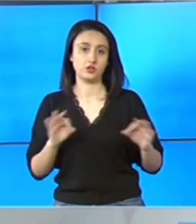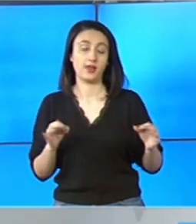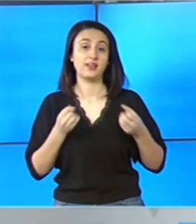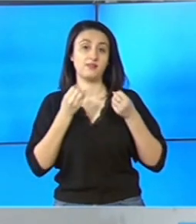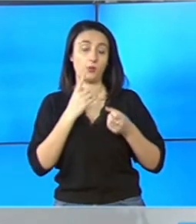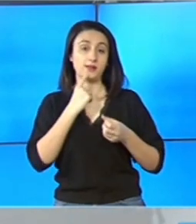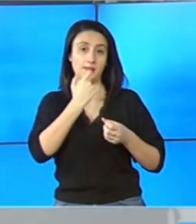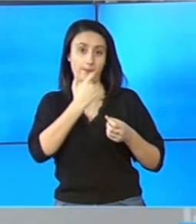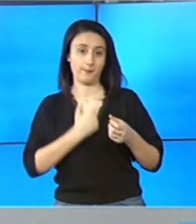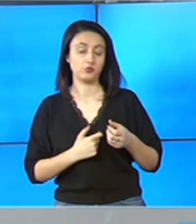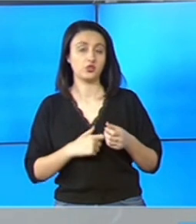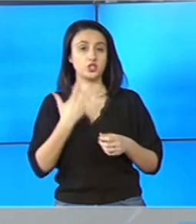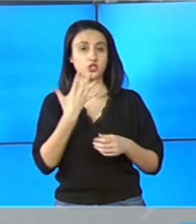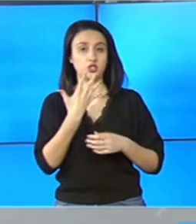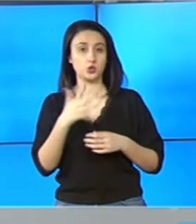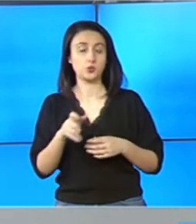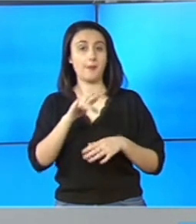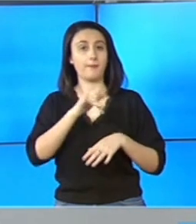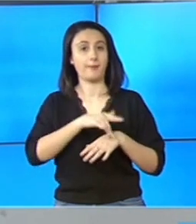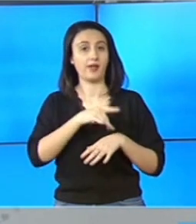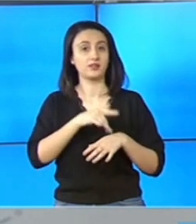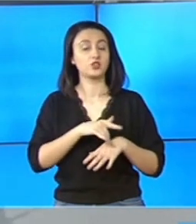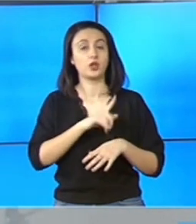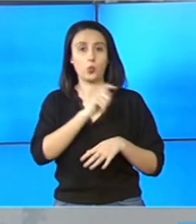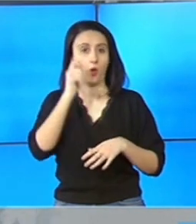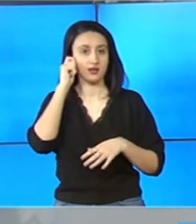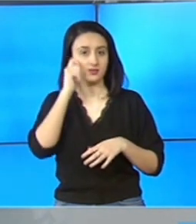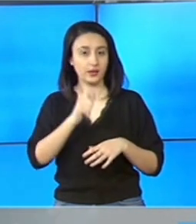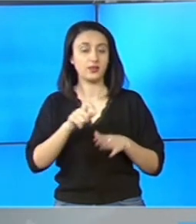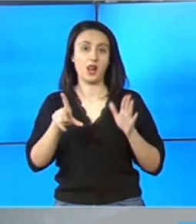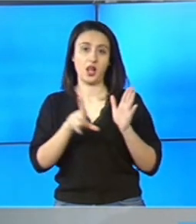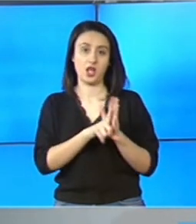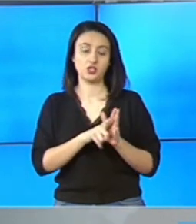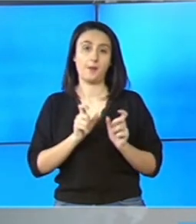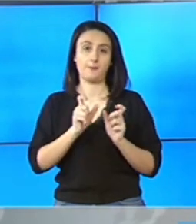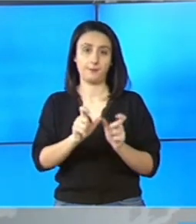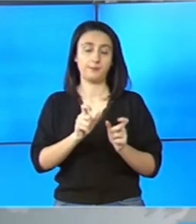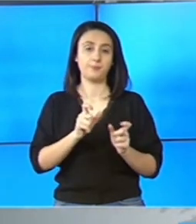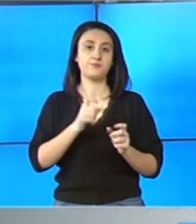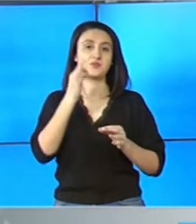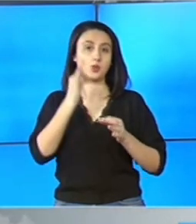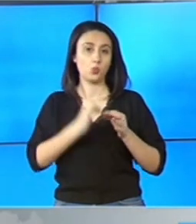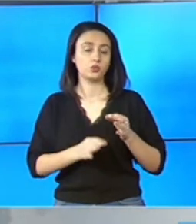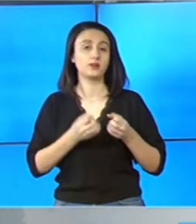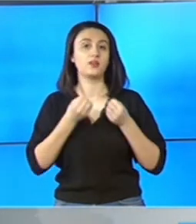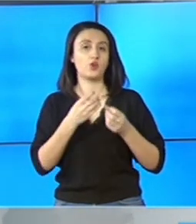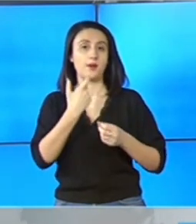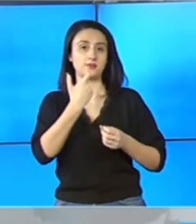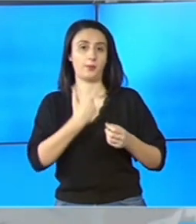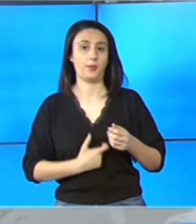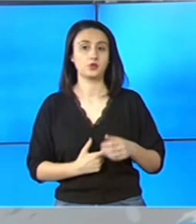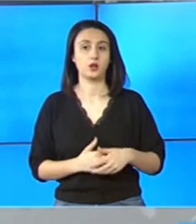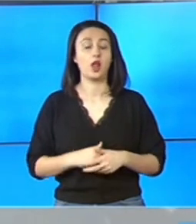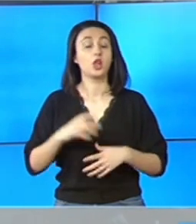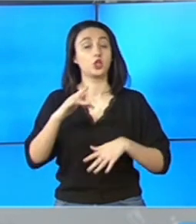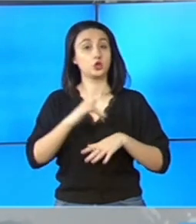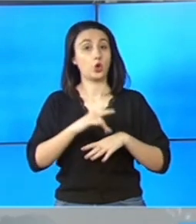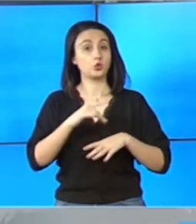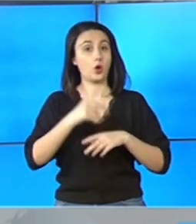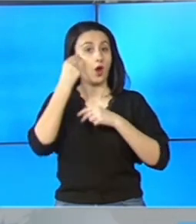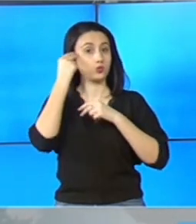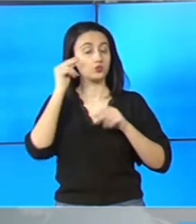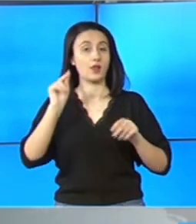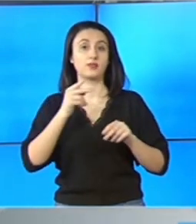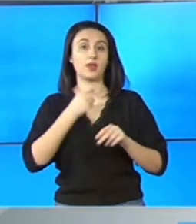datele personale a 500 de medici, încălcând astfel legea securității datelor cu caracter personal. Doctorii au fost